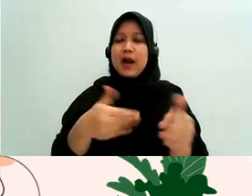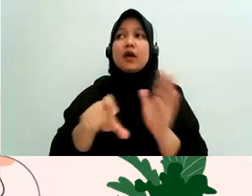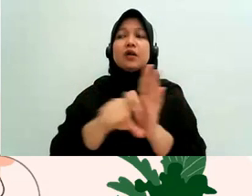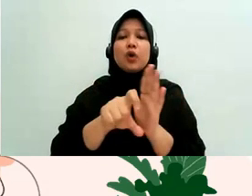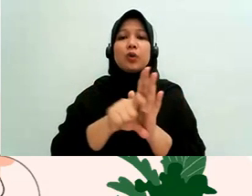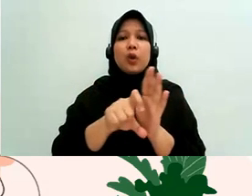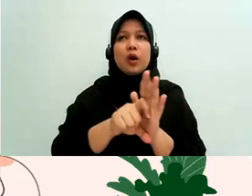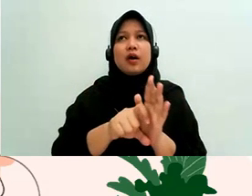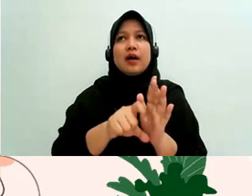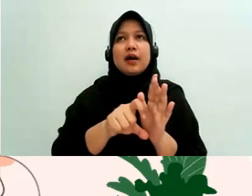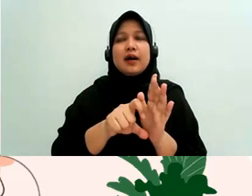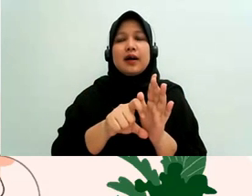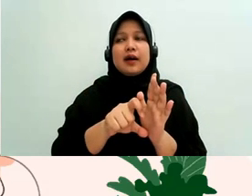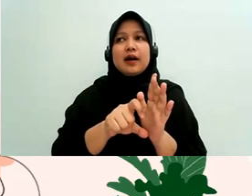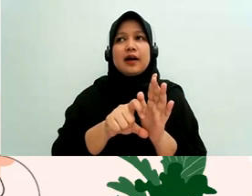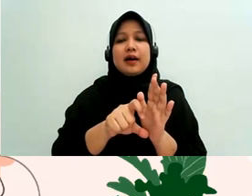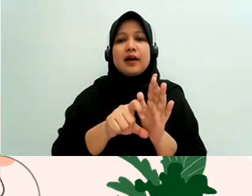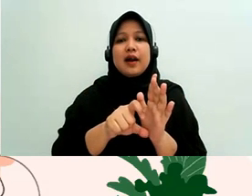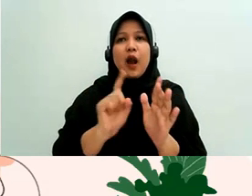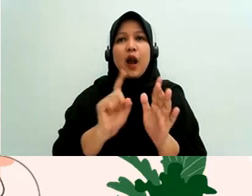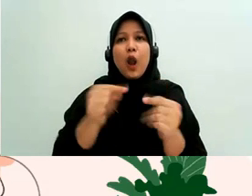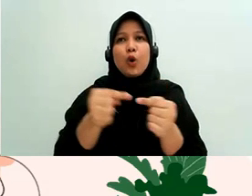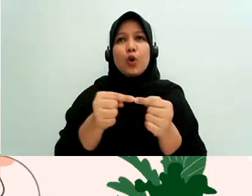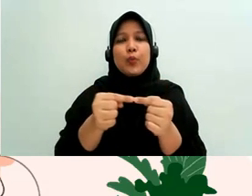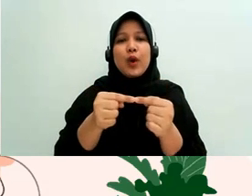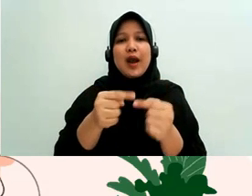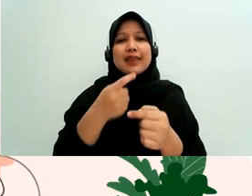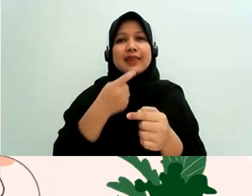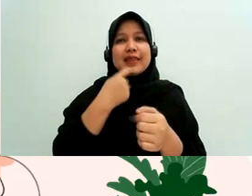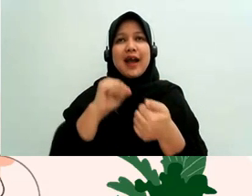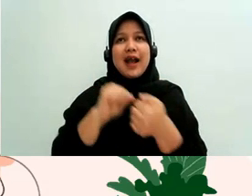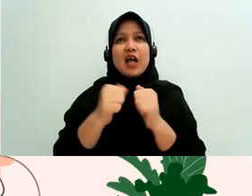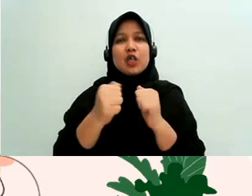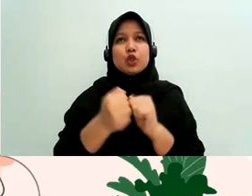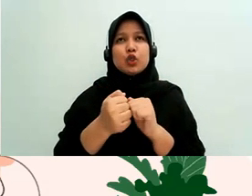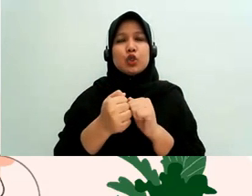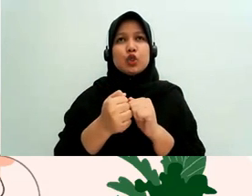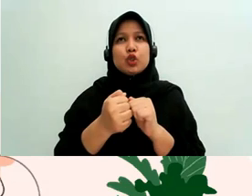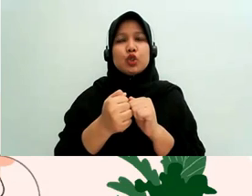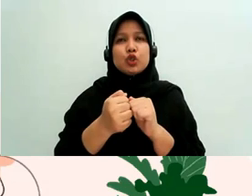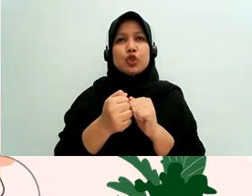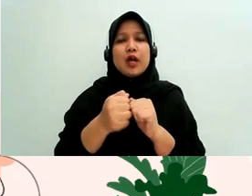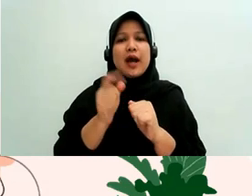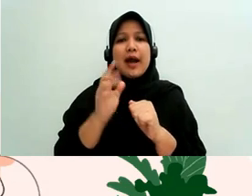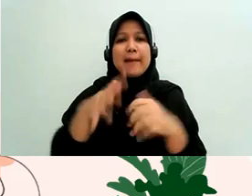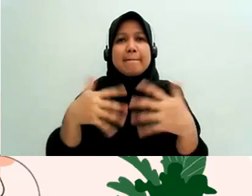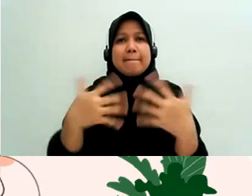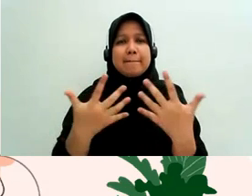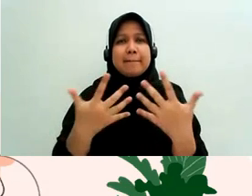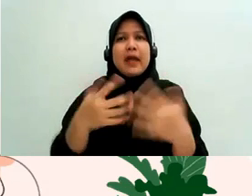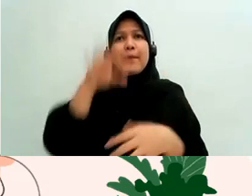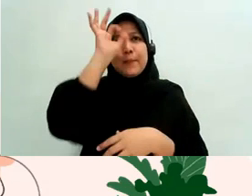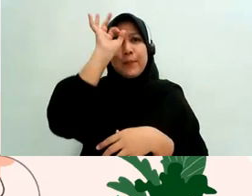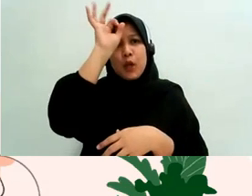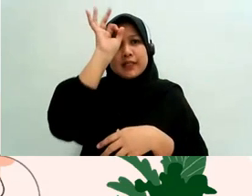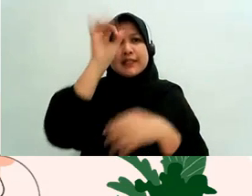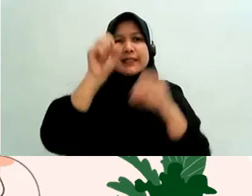apa ya ini kalau berkaitan dengan contoh kasus yang konkret misalnya polisi merilis bahwa